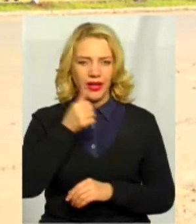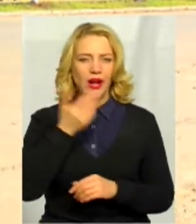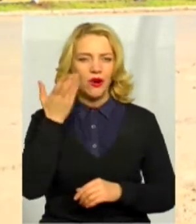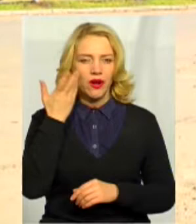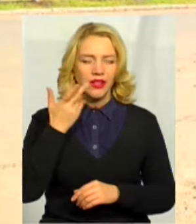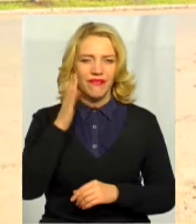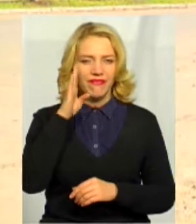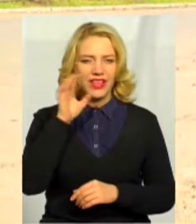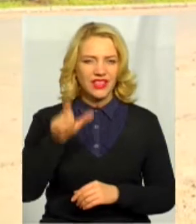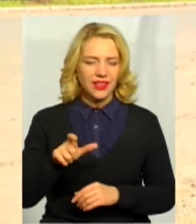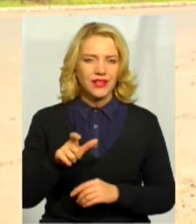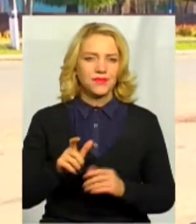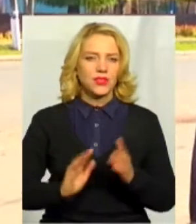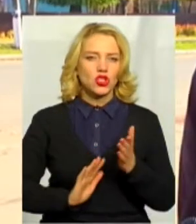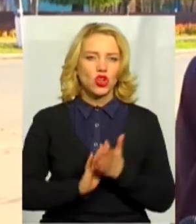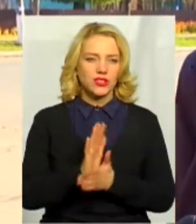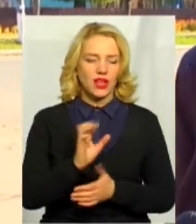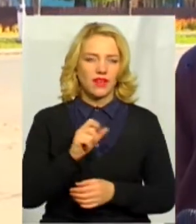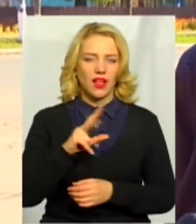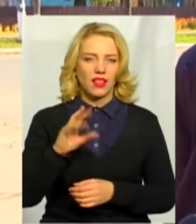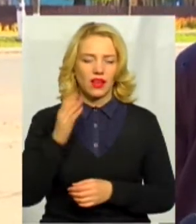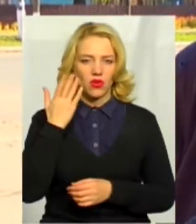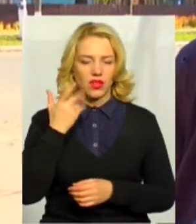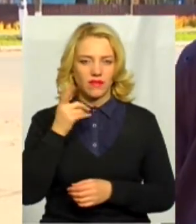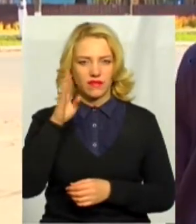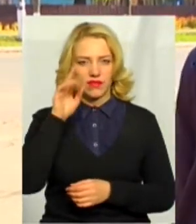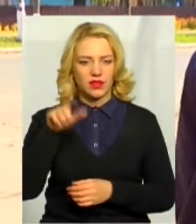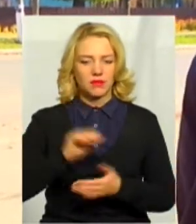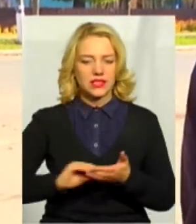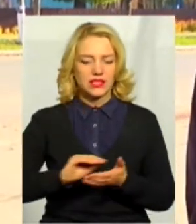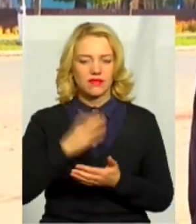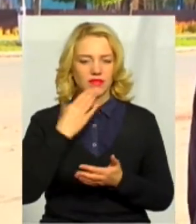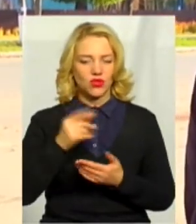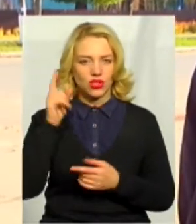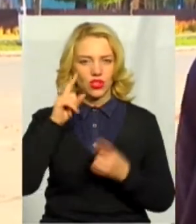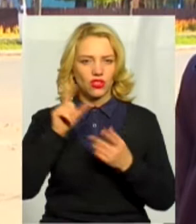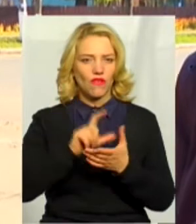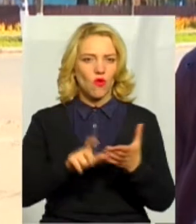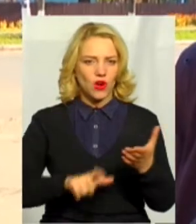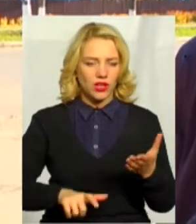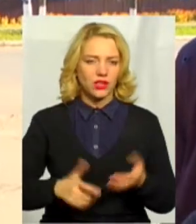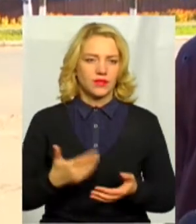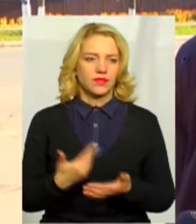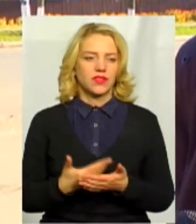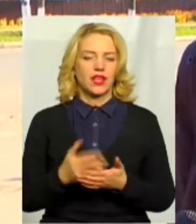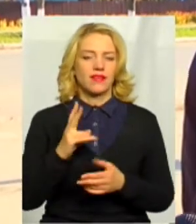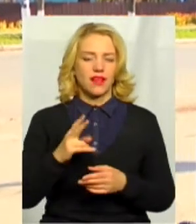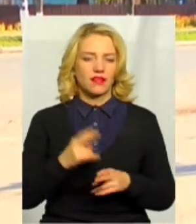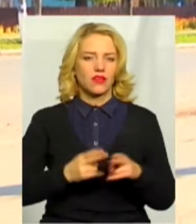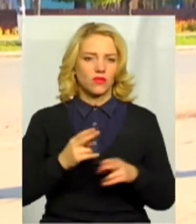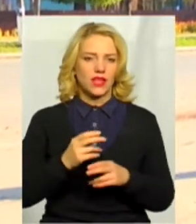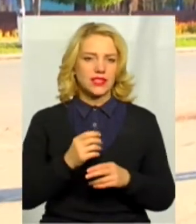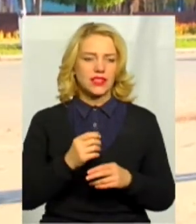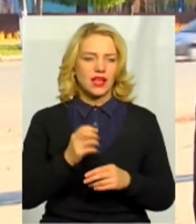він зростав. Але ж коли він писав свої основні твори, як гартувалася сталь,